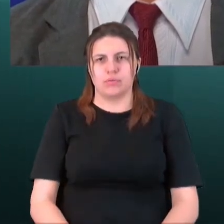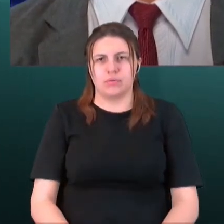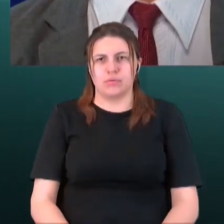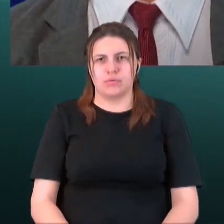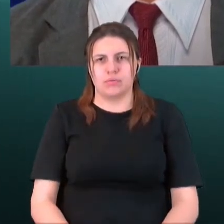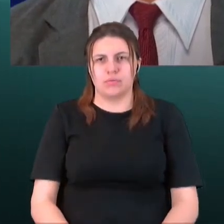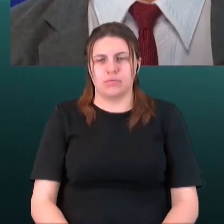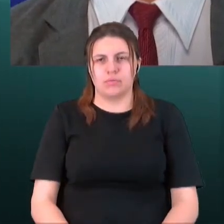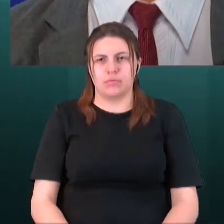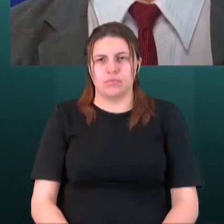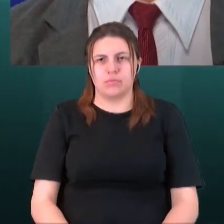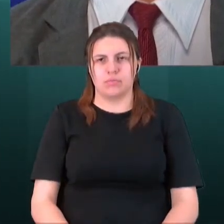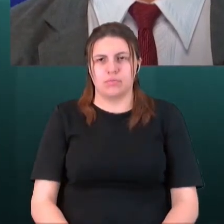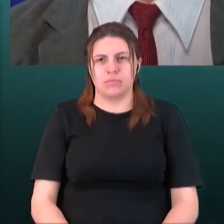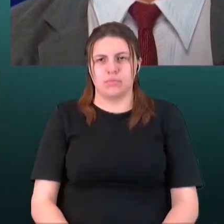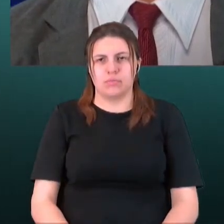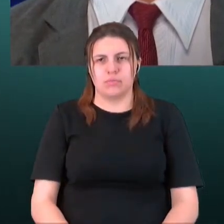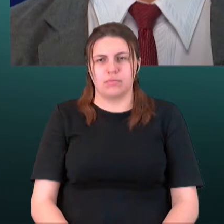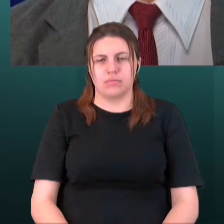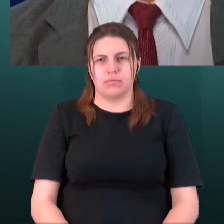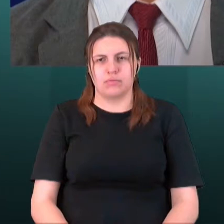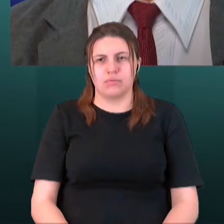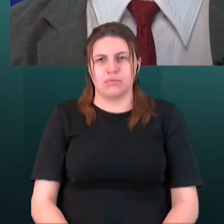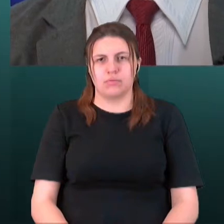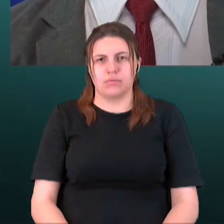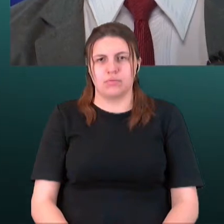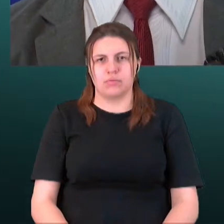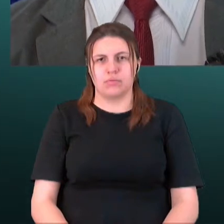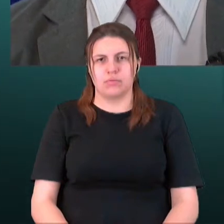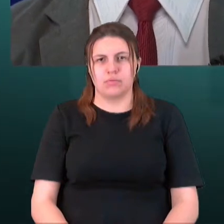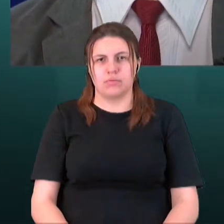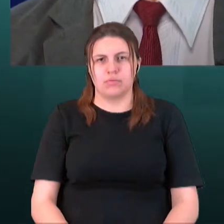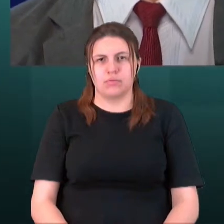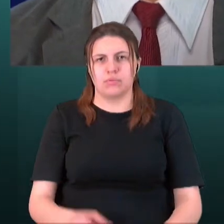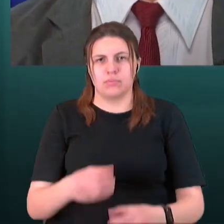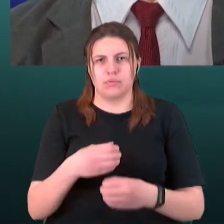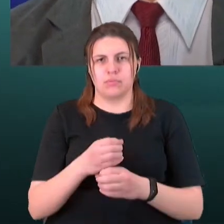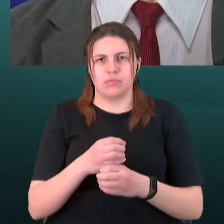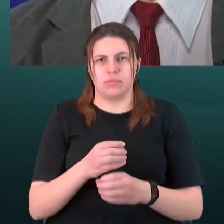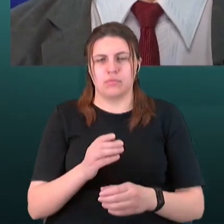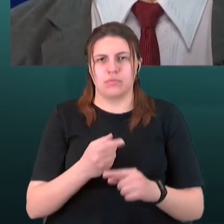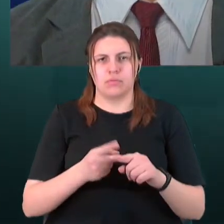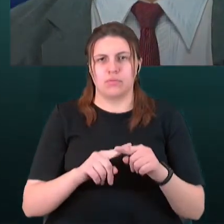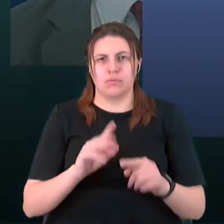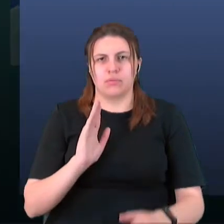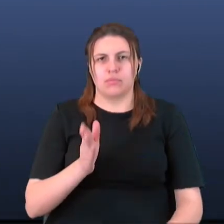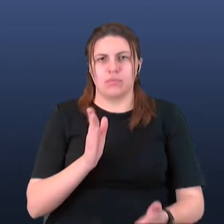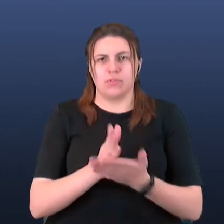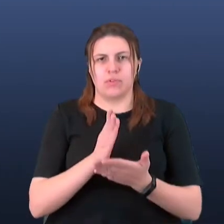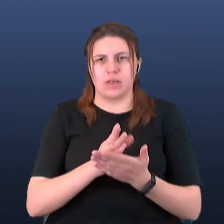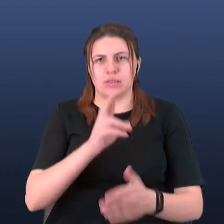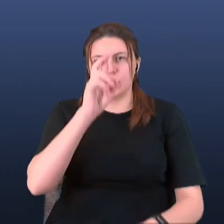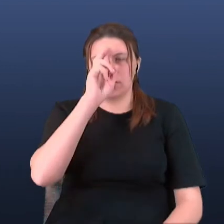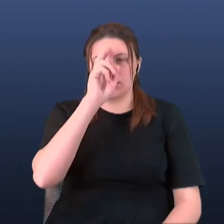Напевно, я почаю повідати раніше, ніж до кінця ваше питання. Тобто, лабораторія – це буде власність держави, власність